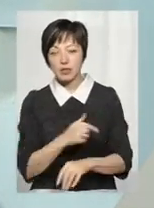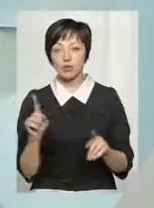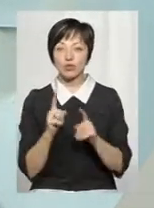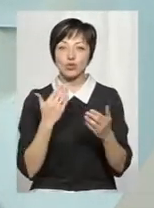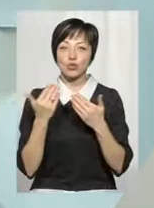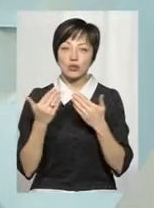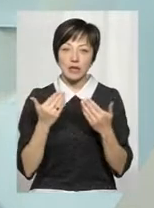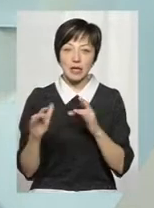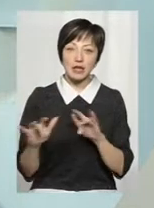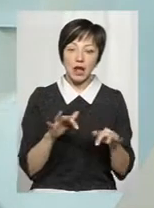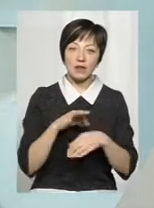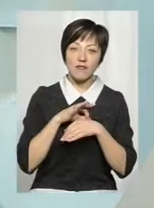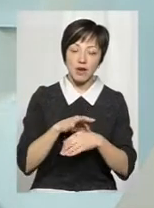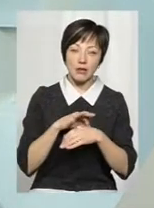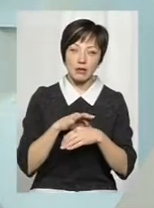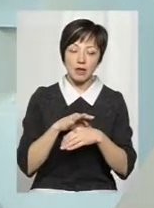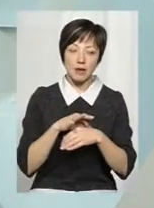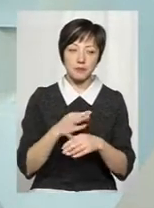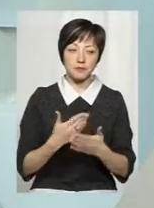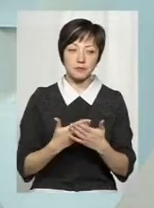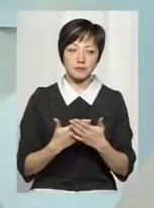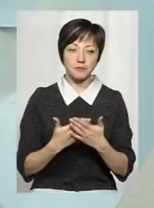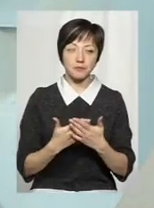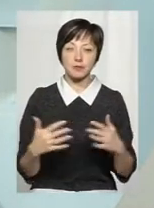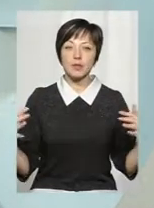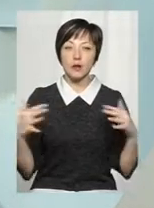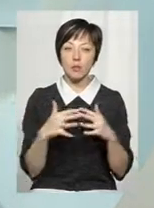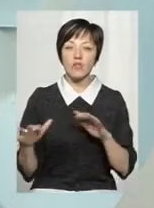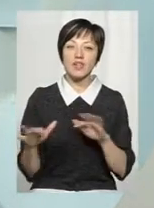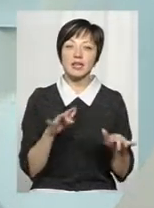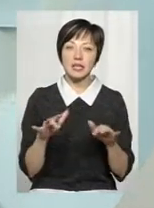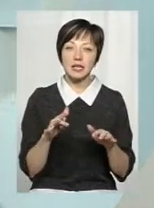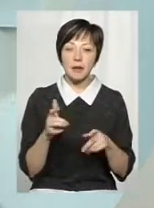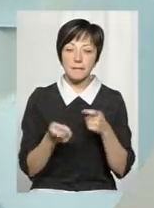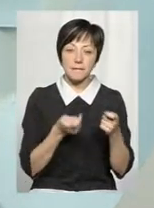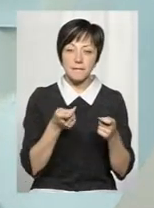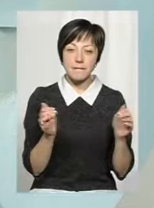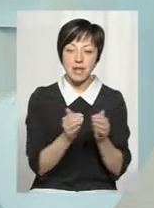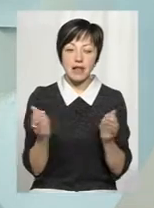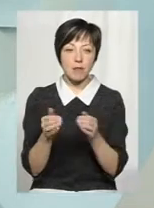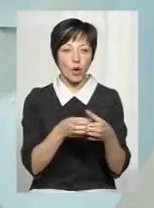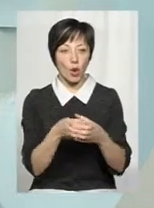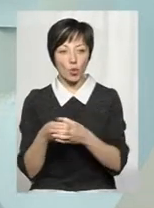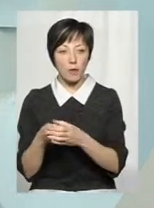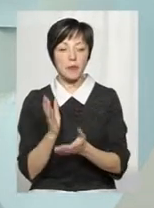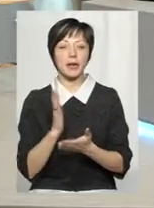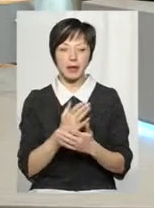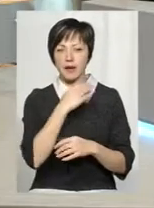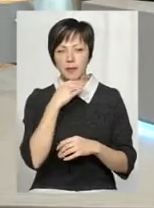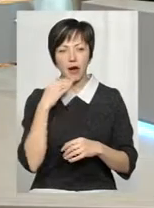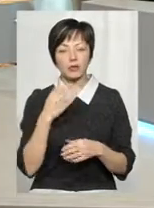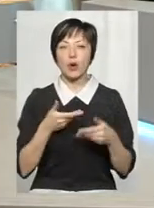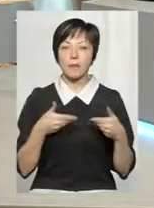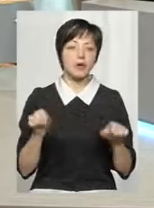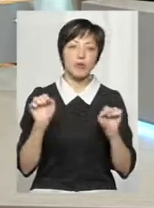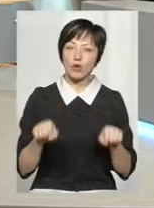стосовно тактики ведення бойових дій мілкими групами, розумієте, є багато. Ми